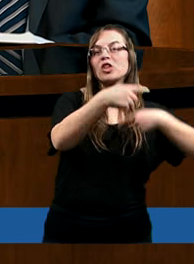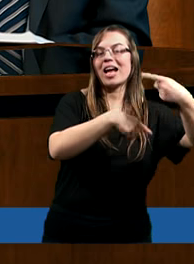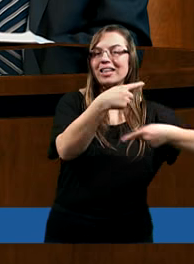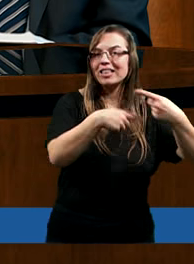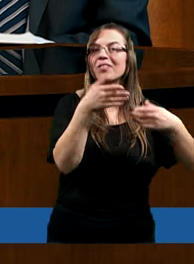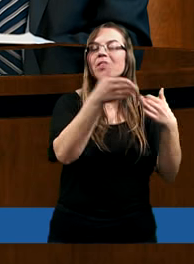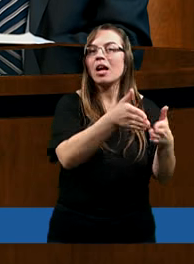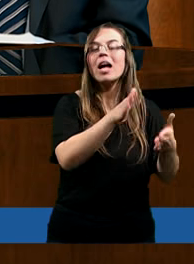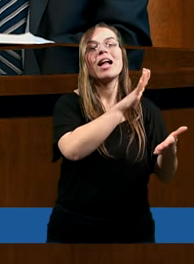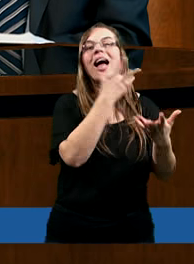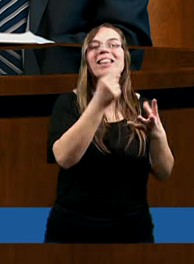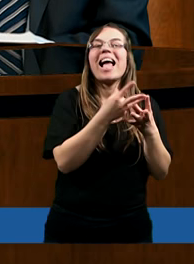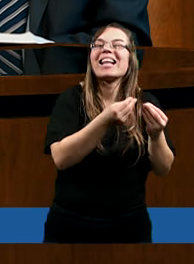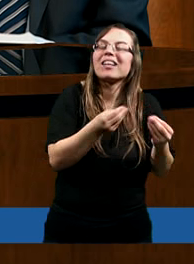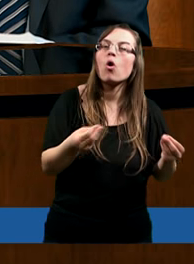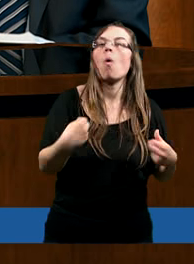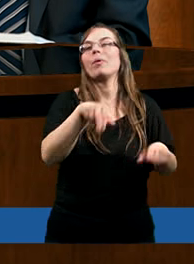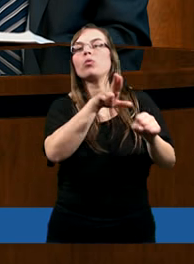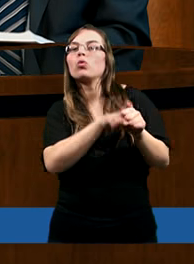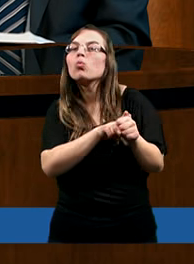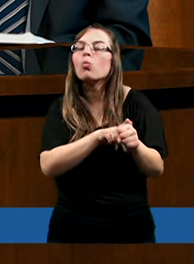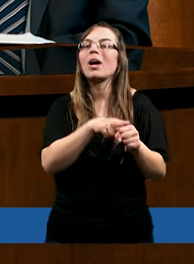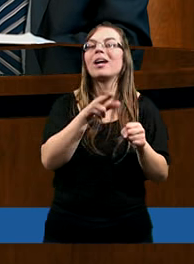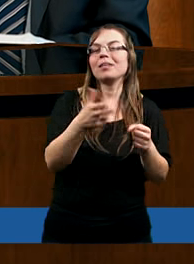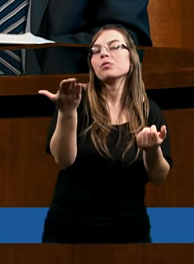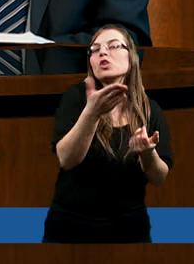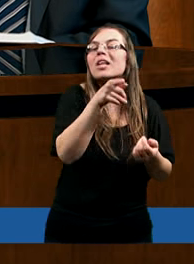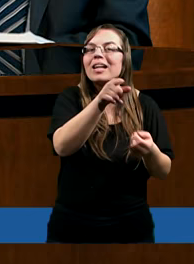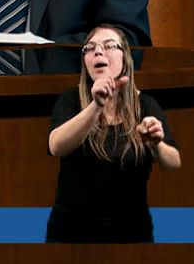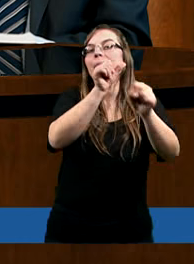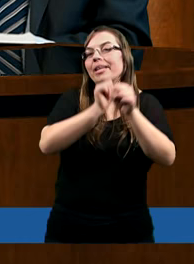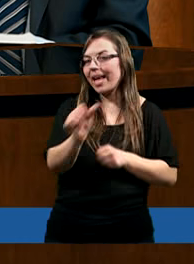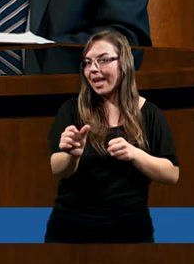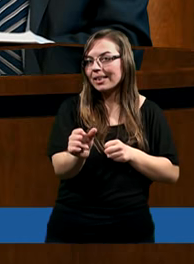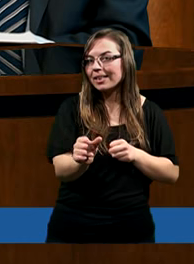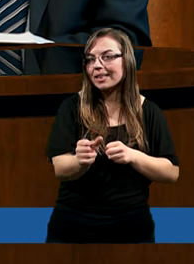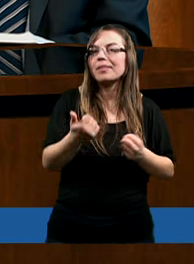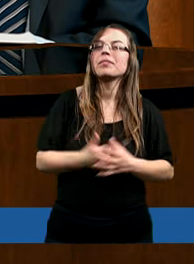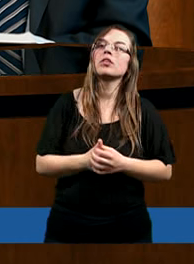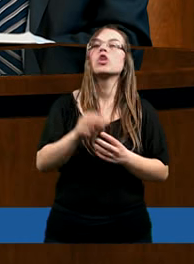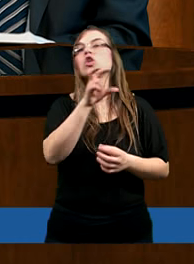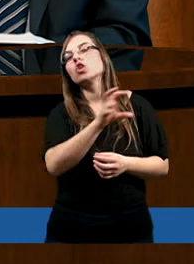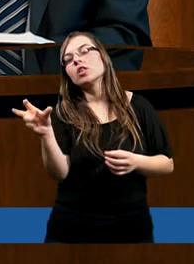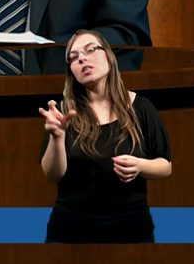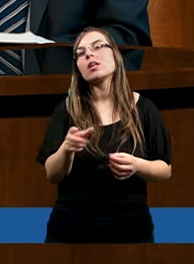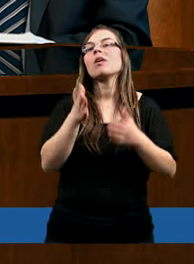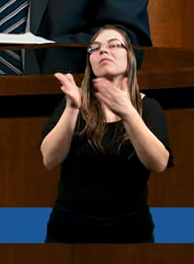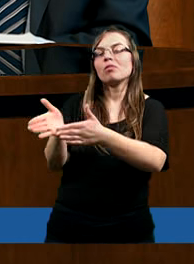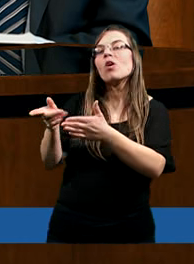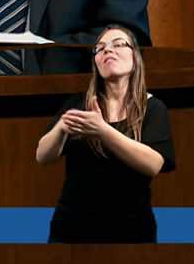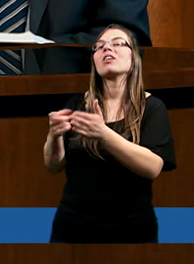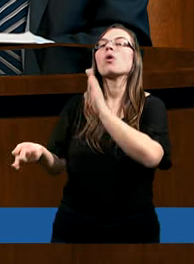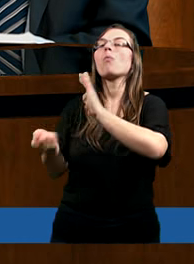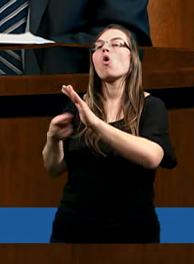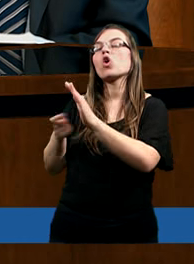dziedzictwie nieznikomym, które gdzieś tam jest, czy kierować się